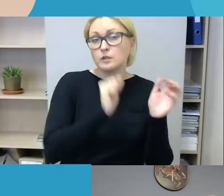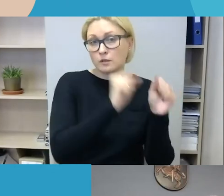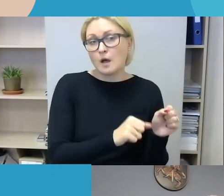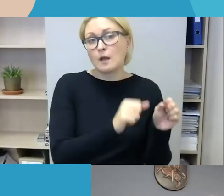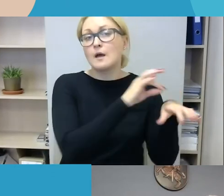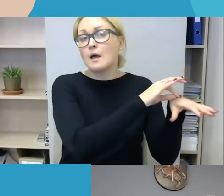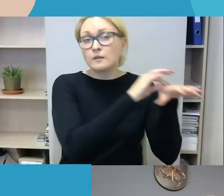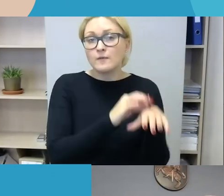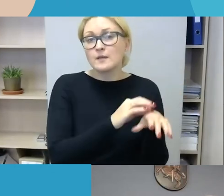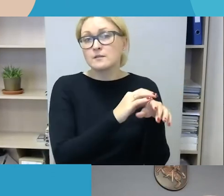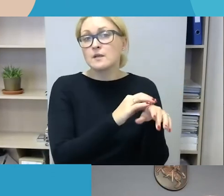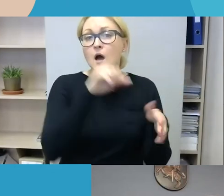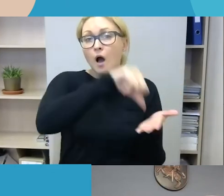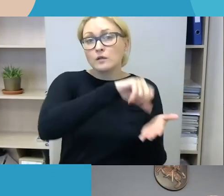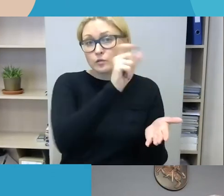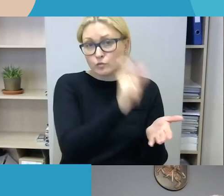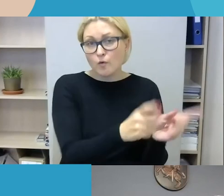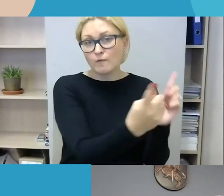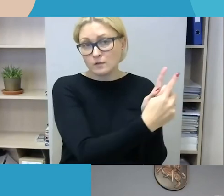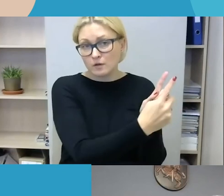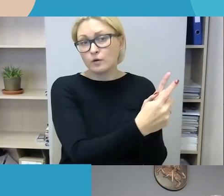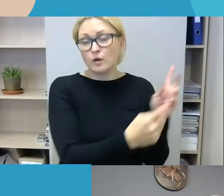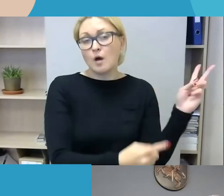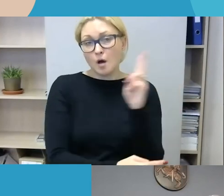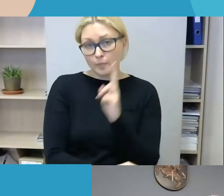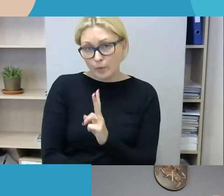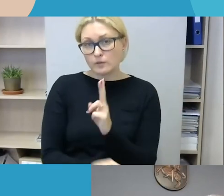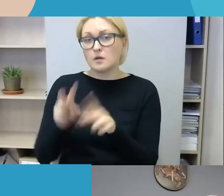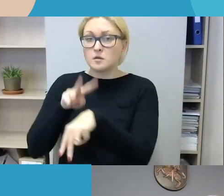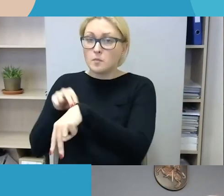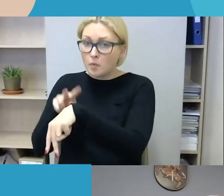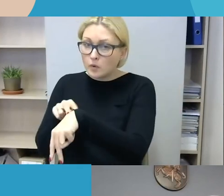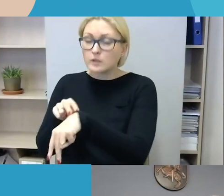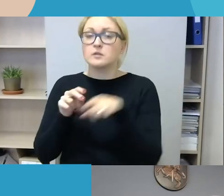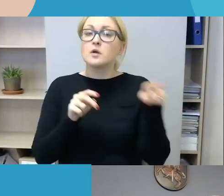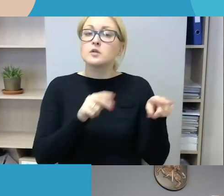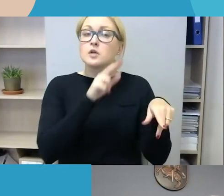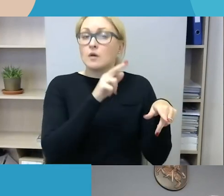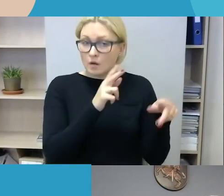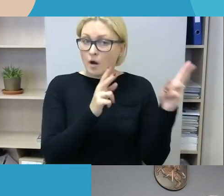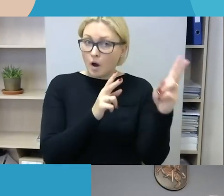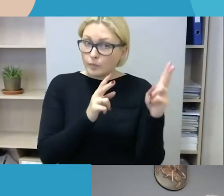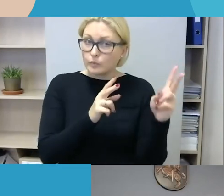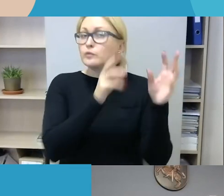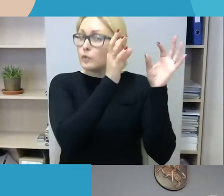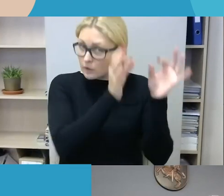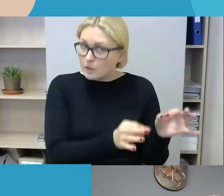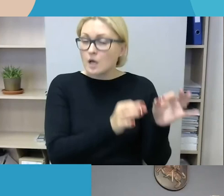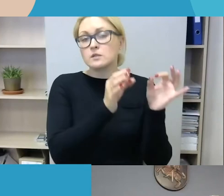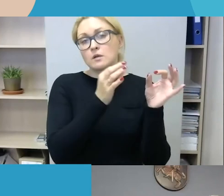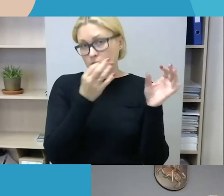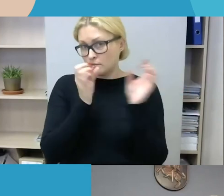žmogus kalba tiesa. Bet iš esmės, ką noriu pasakyti, kad tai nėra kliūtis.